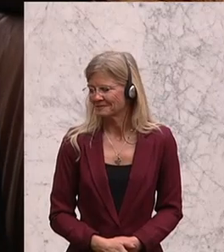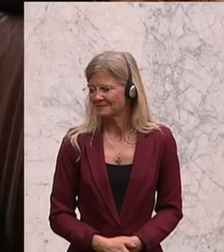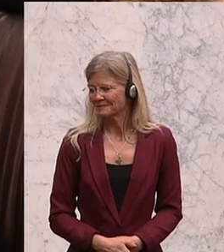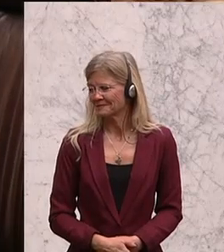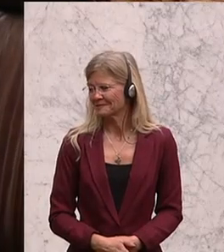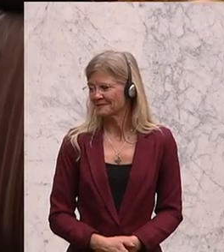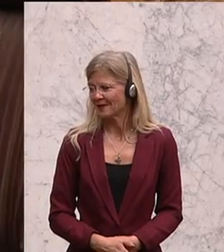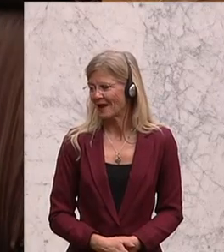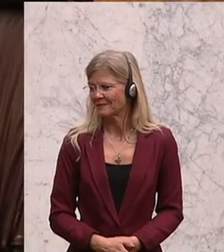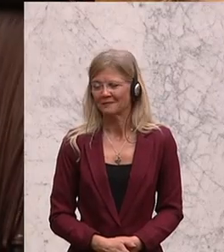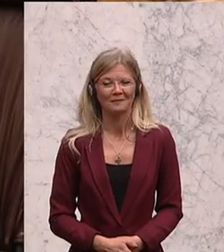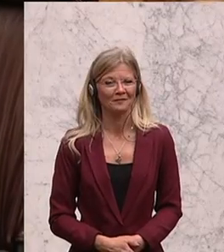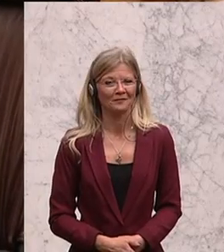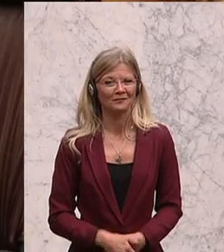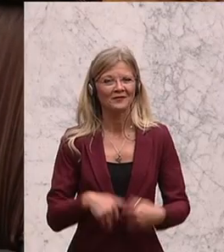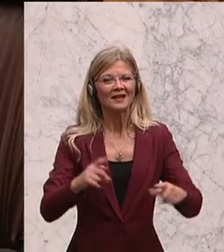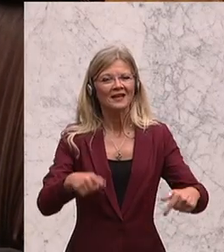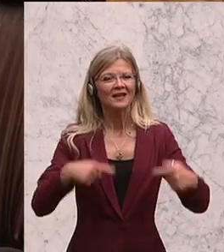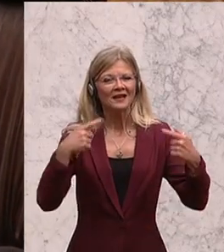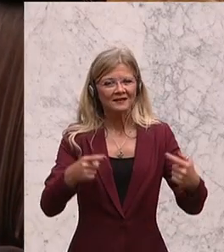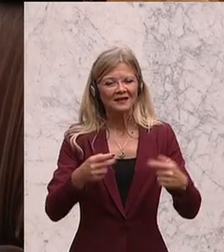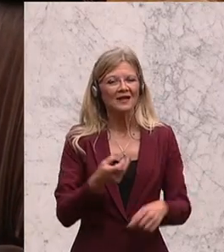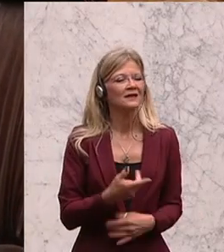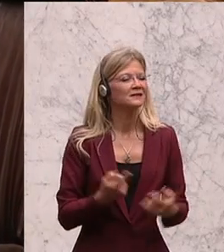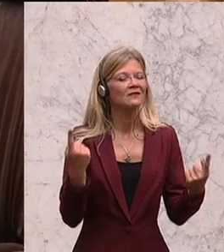Nächster Redner ist Wolfgang Katzian von der SPÖ.